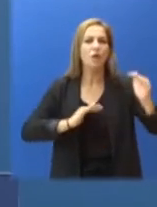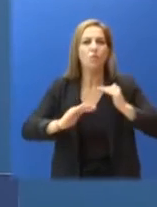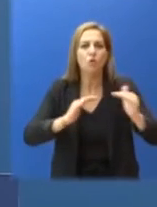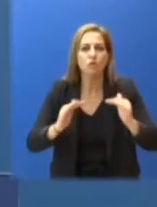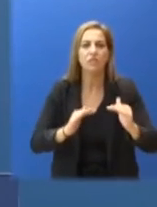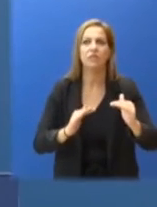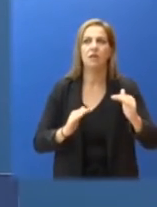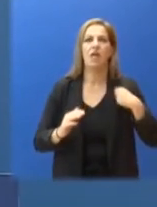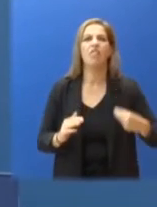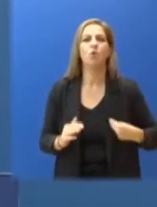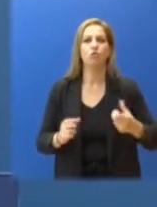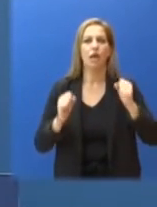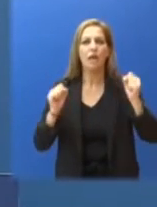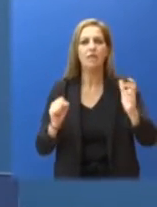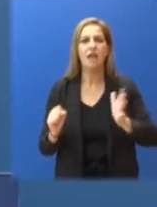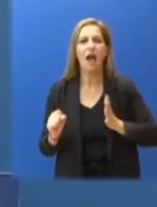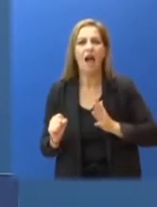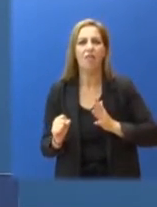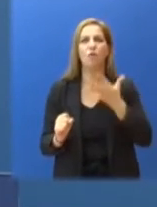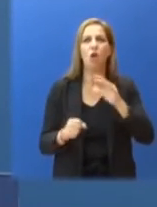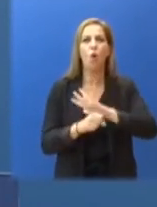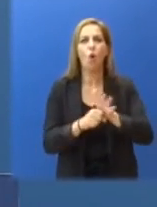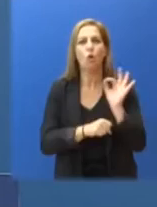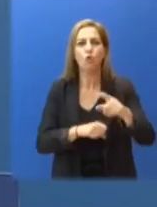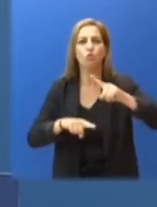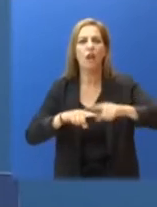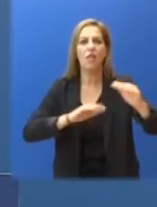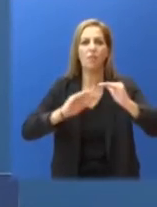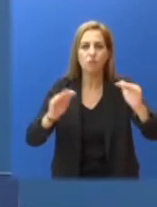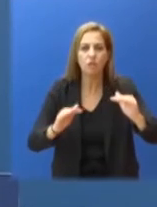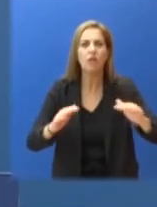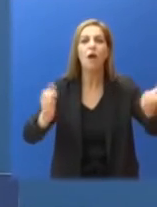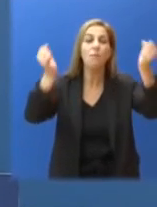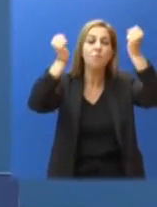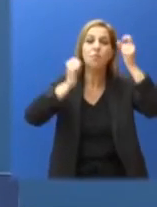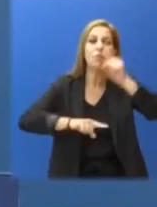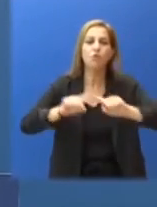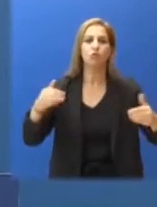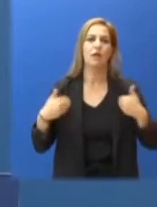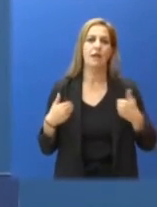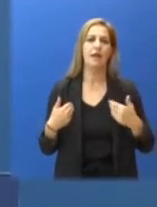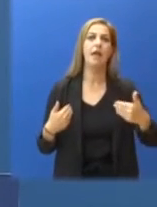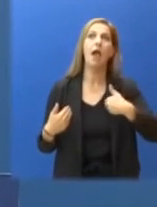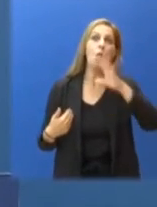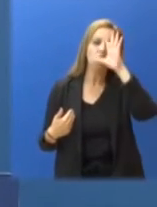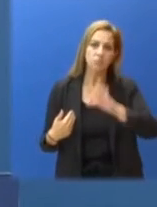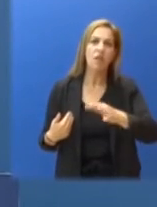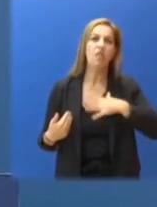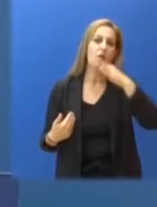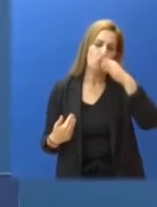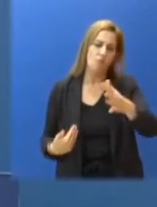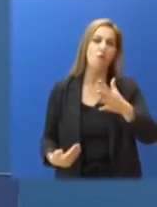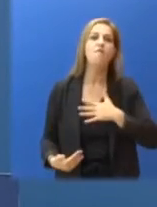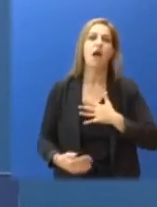της ζωής και της πατρίδας από την πανδημία. Ως κράτος και ως κοινωνία τους οφείλουμε ευνομοσύνη. Τους οφείλουμε να